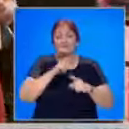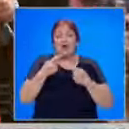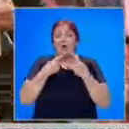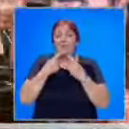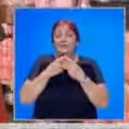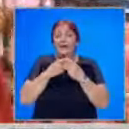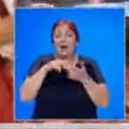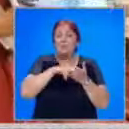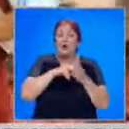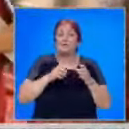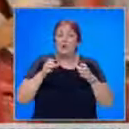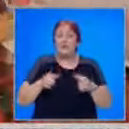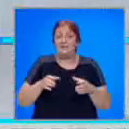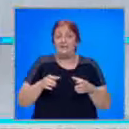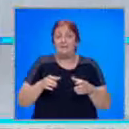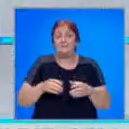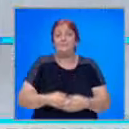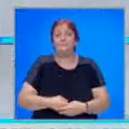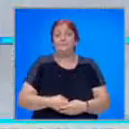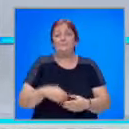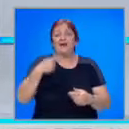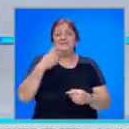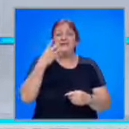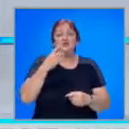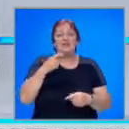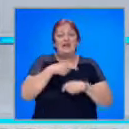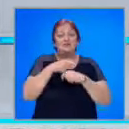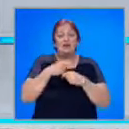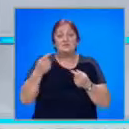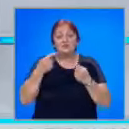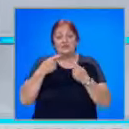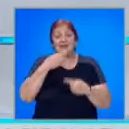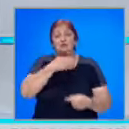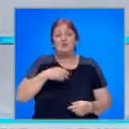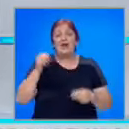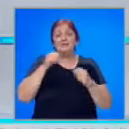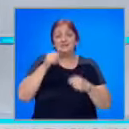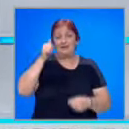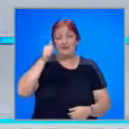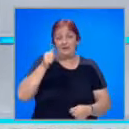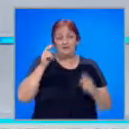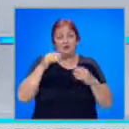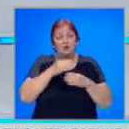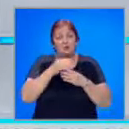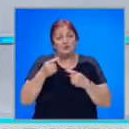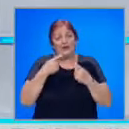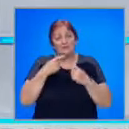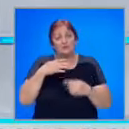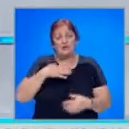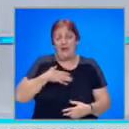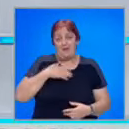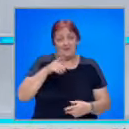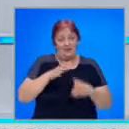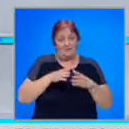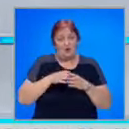не коментираха проекто Кабинета. А след 4-часово заседание, Националният съвет на БСП реши да продължи